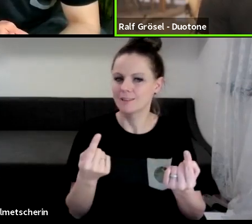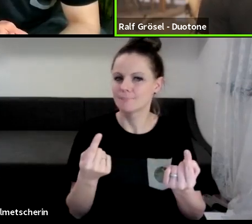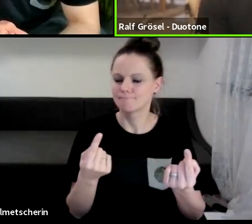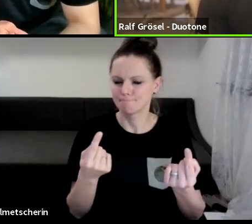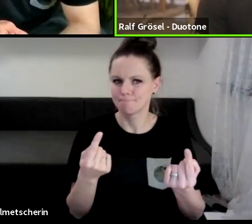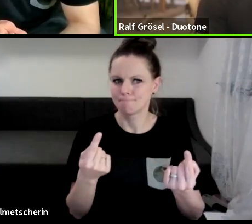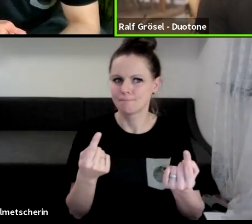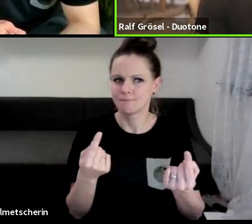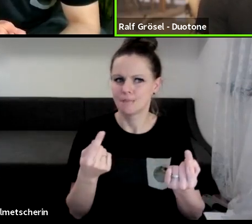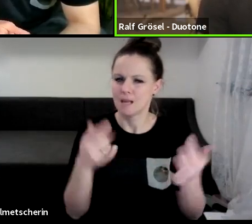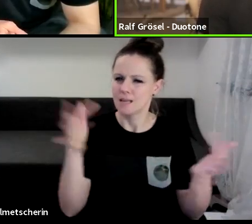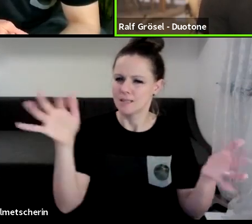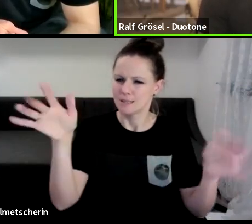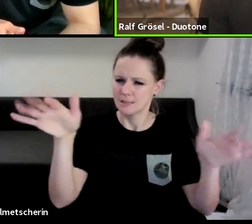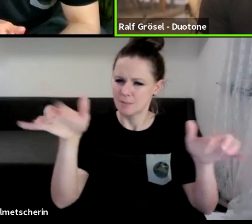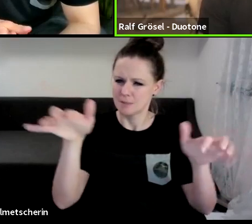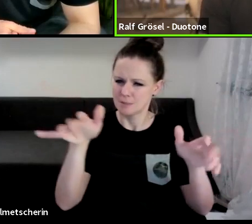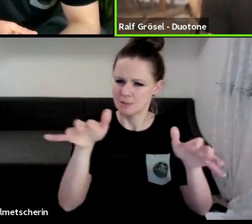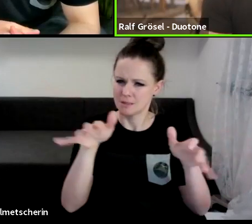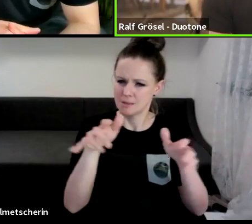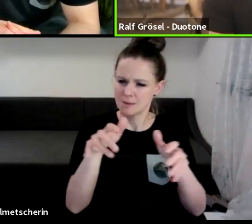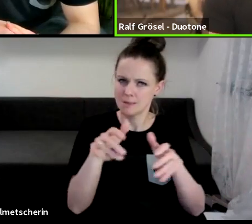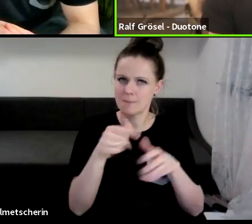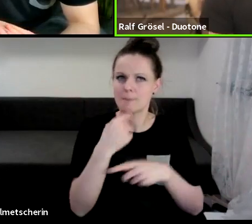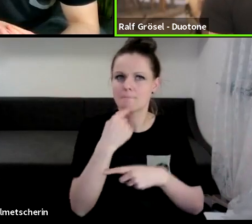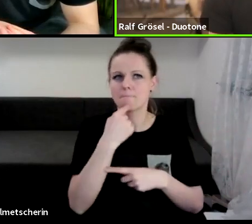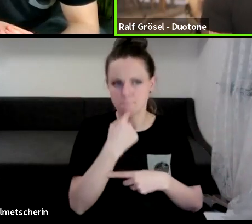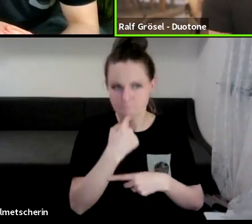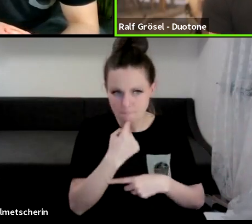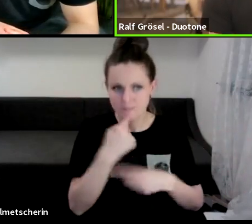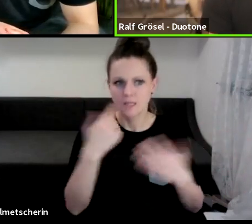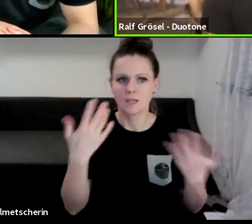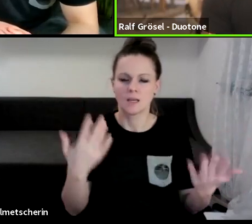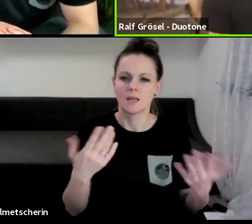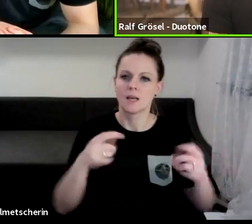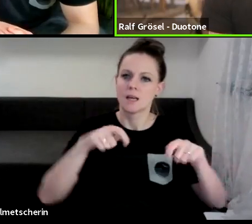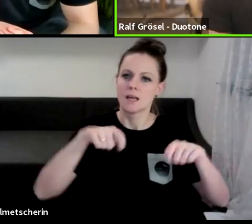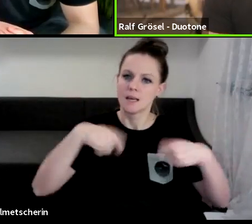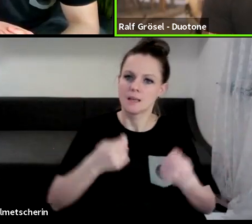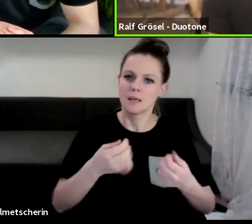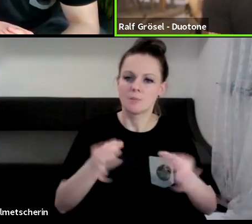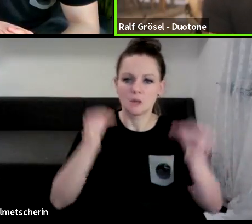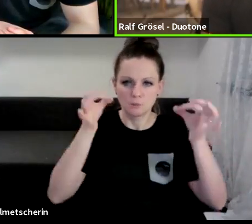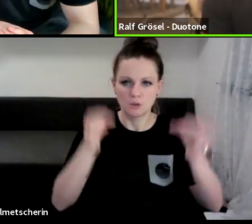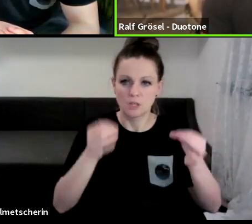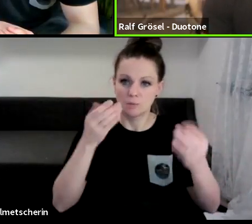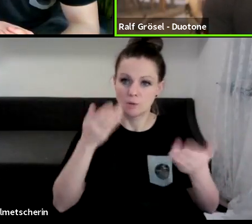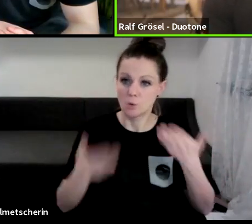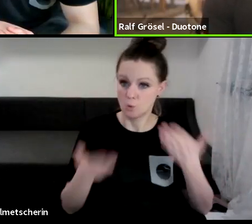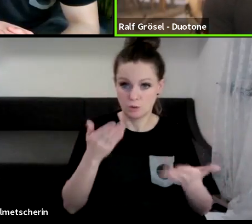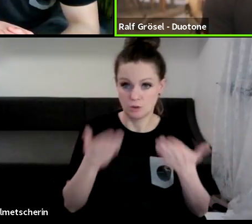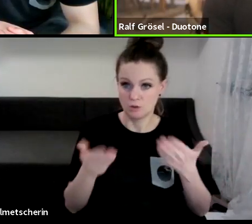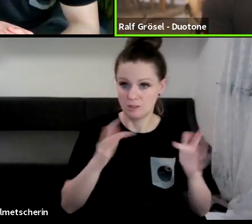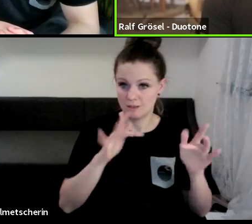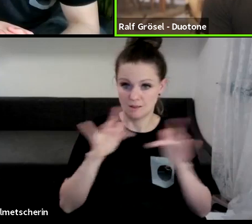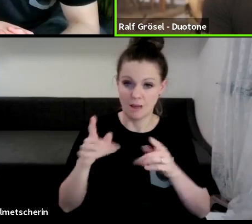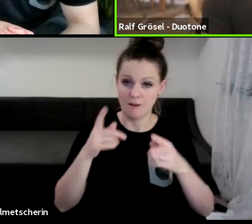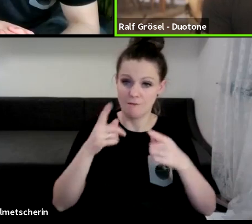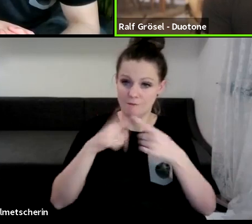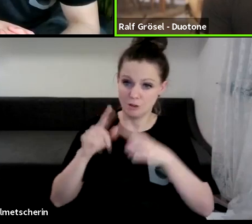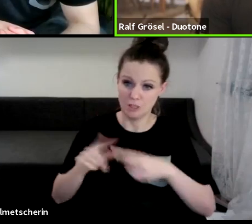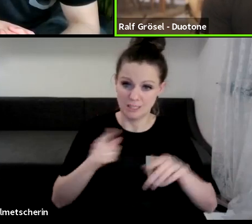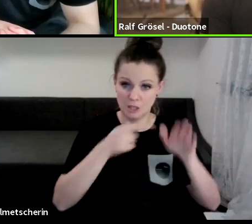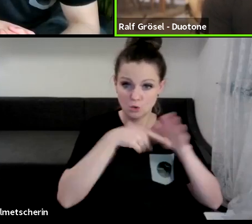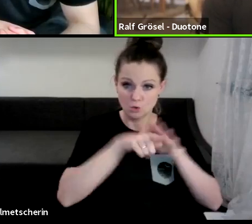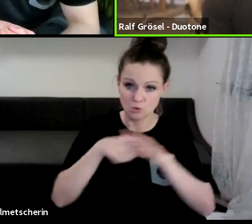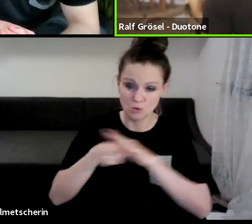gewisse Unterschiede natürlich da sind in den unterschiedlichen Ansätzen. Aber